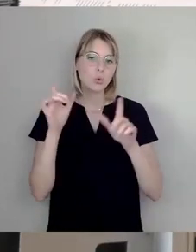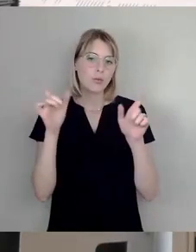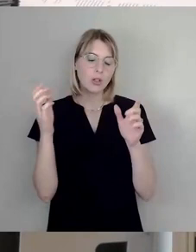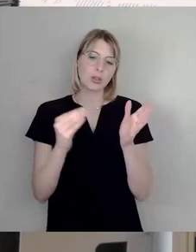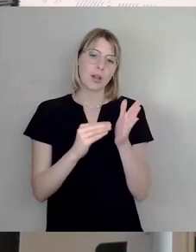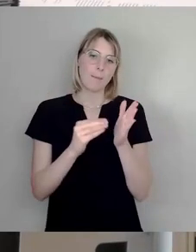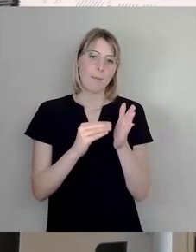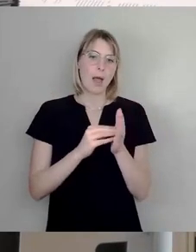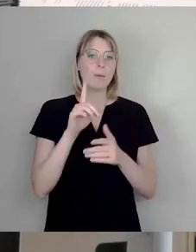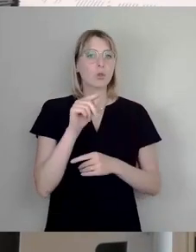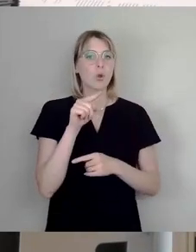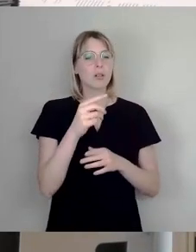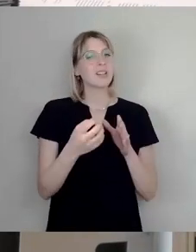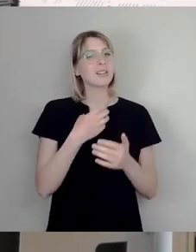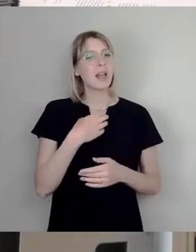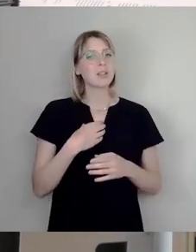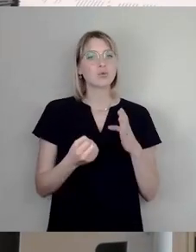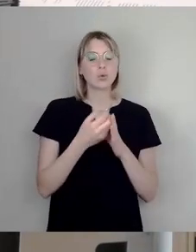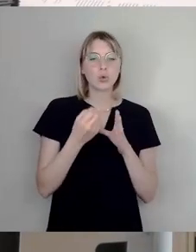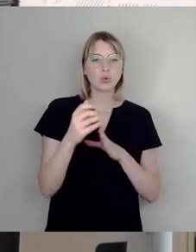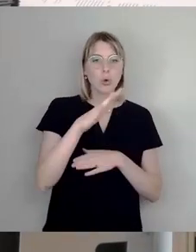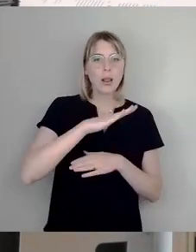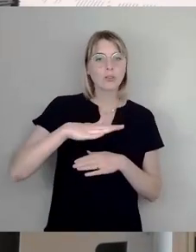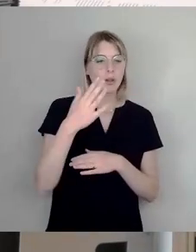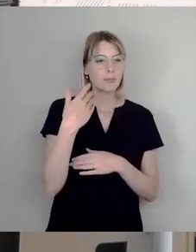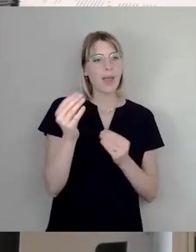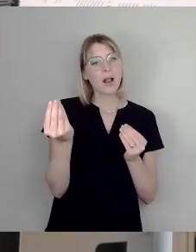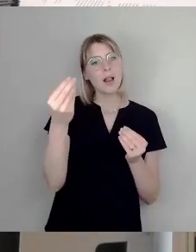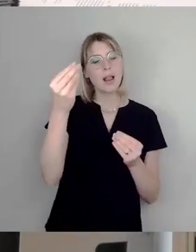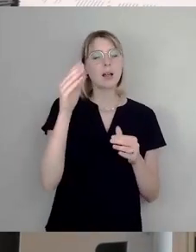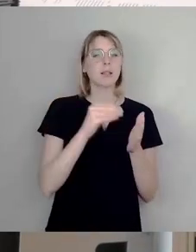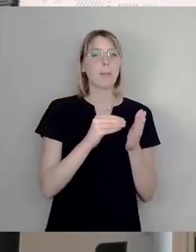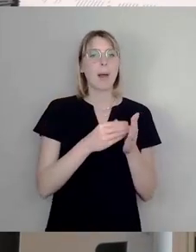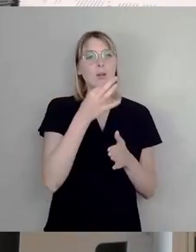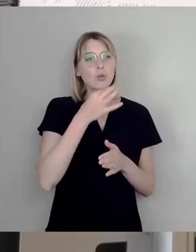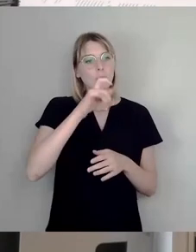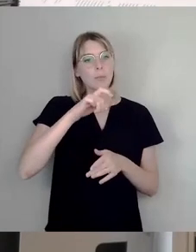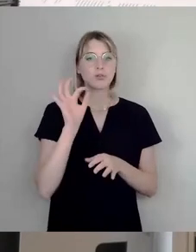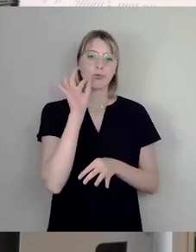Kulturlandschaft um ein niedrigschwelliges Angebot, welches vor allen jungen Menschen anspricht.